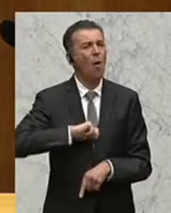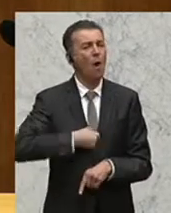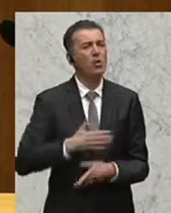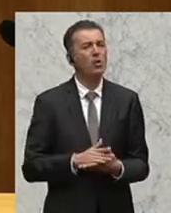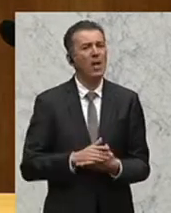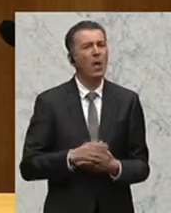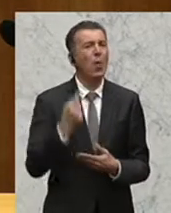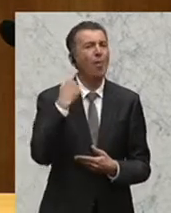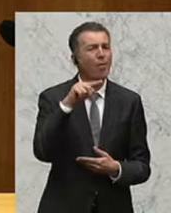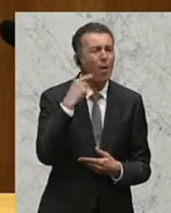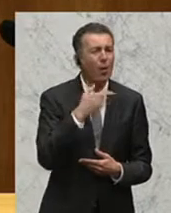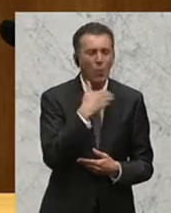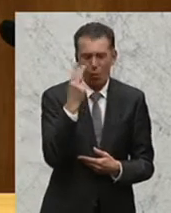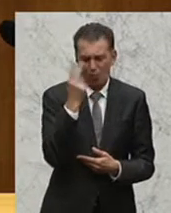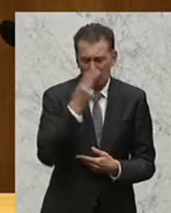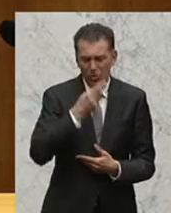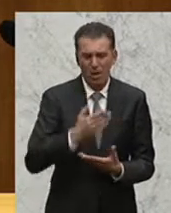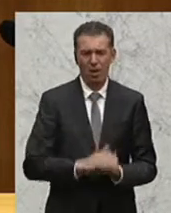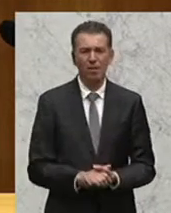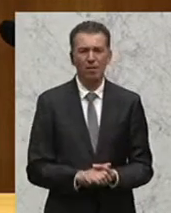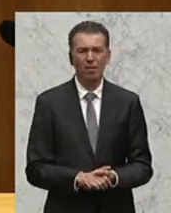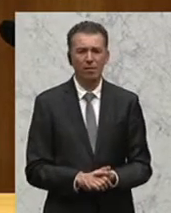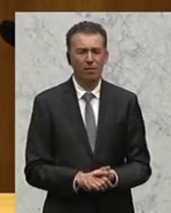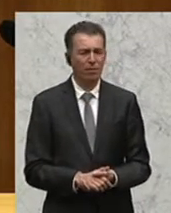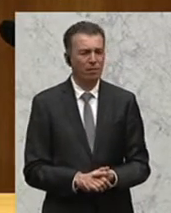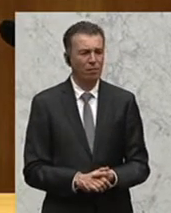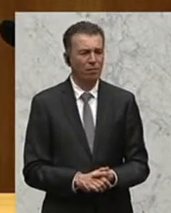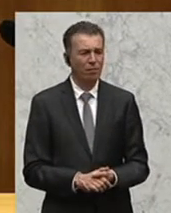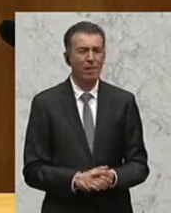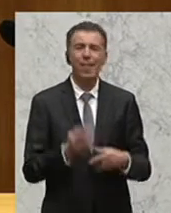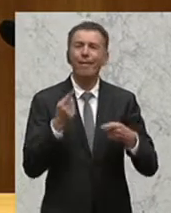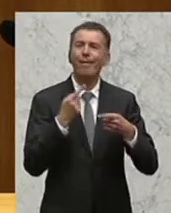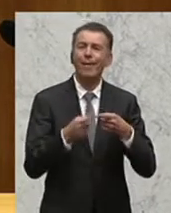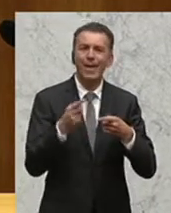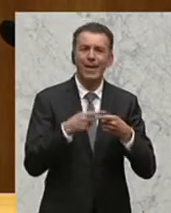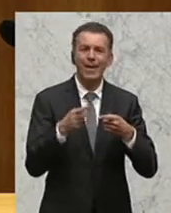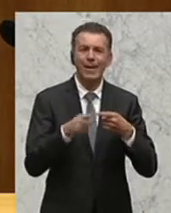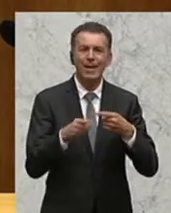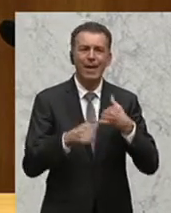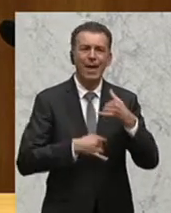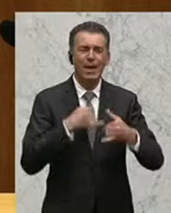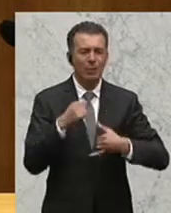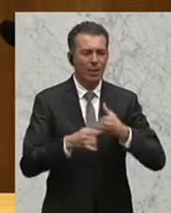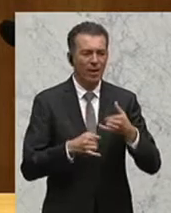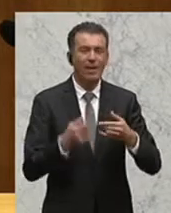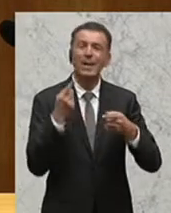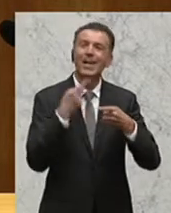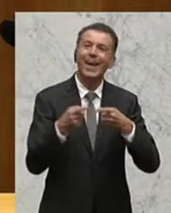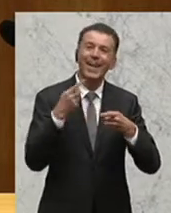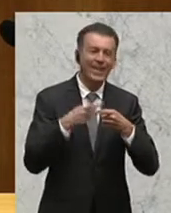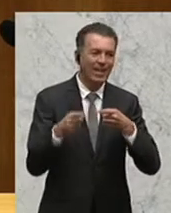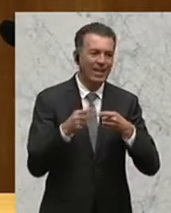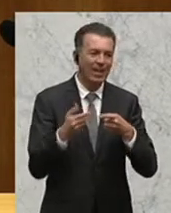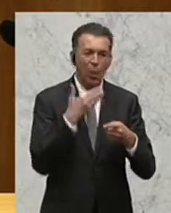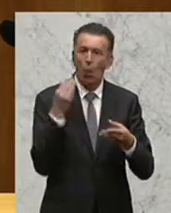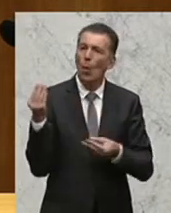Haltung der Neos in diesem Zusammenhang nicht. Ich denke mir, wenn die Kredite erst im Jahr 2030, und es geht um Kredite bitte, es geht